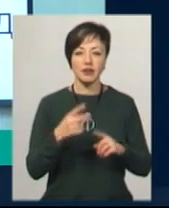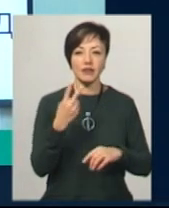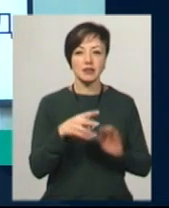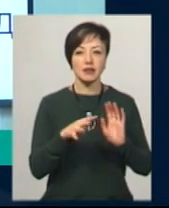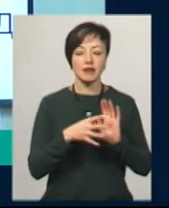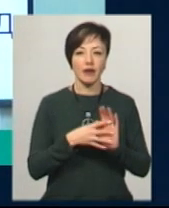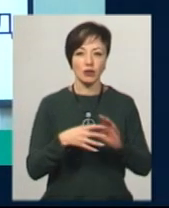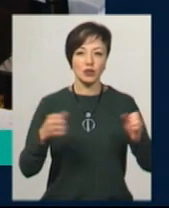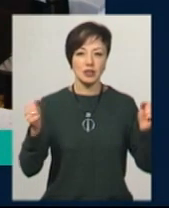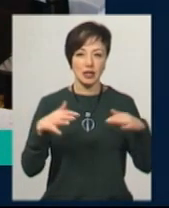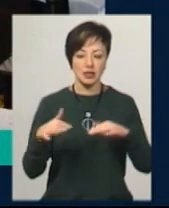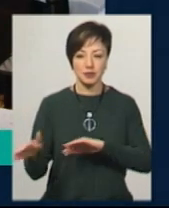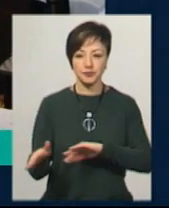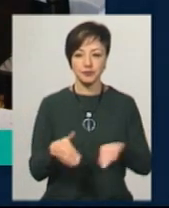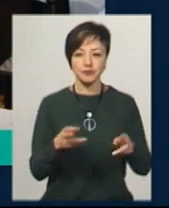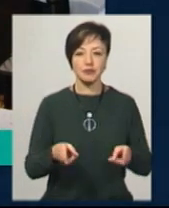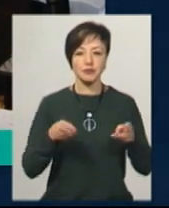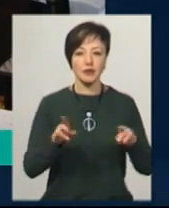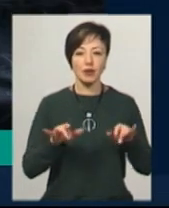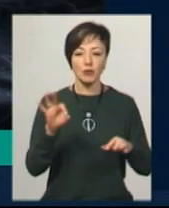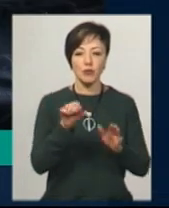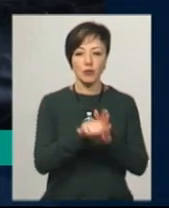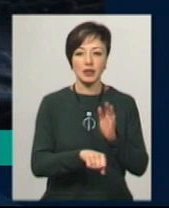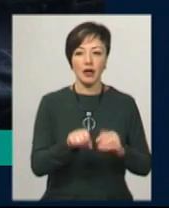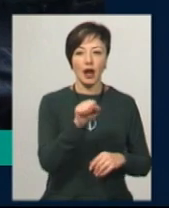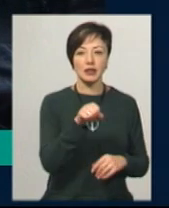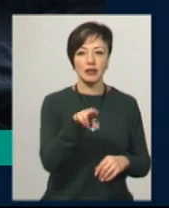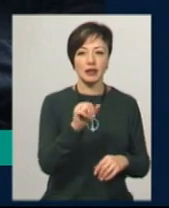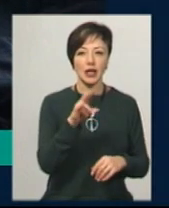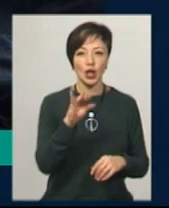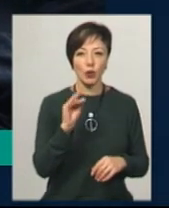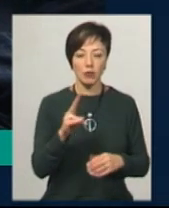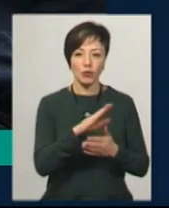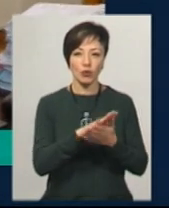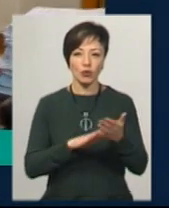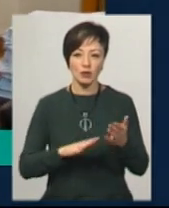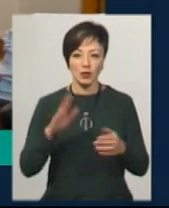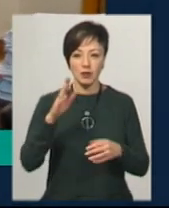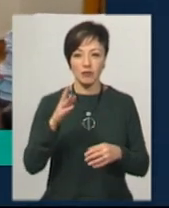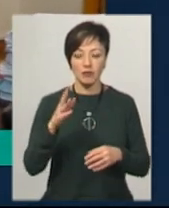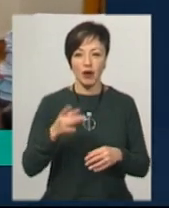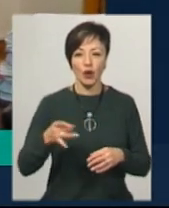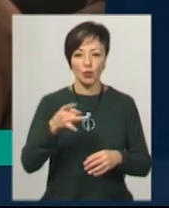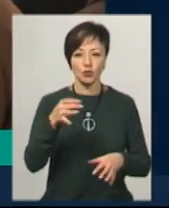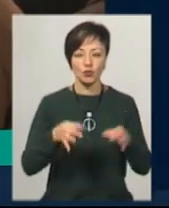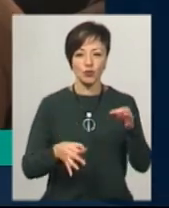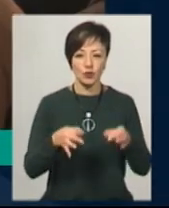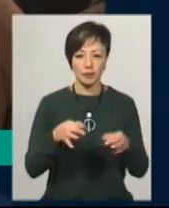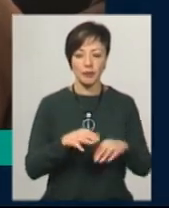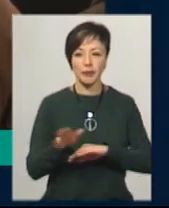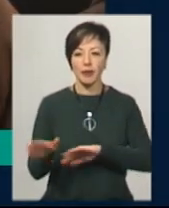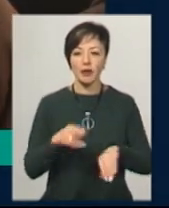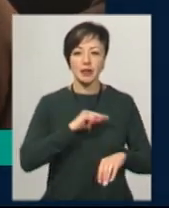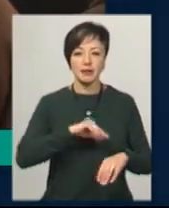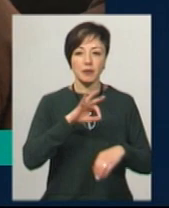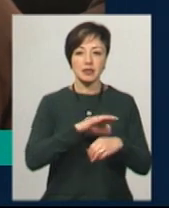29-ї сесії. Кримінальну справу щодо вбивства Андрія Данилюка в СІЗО продовжили Хмельницьку в міськрайонному суді. Працівники